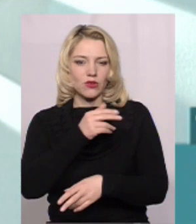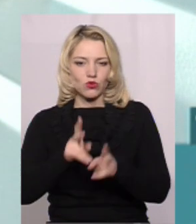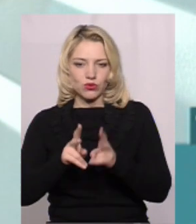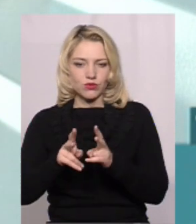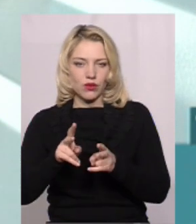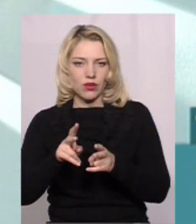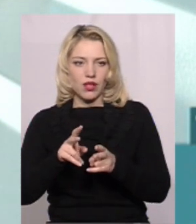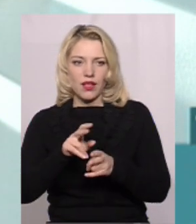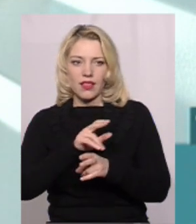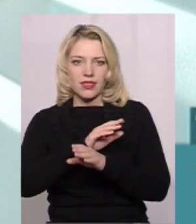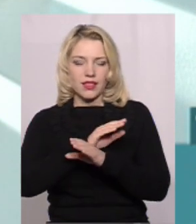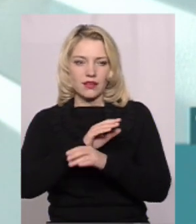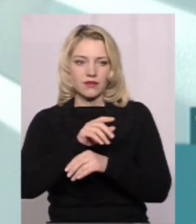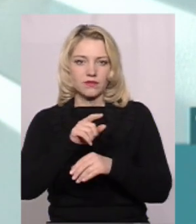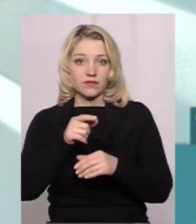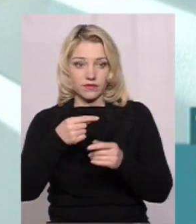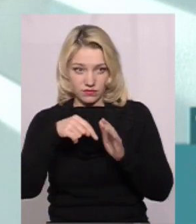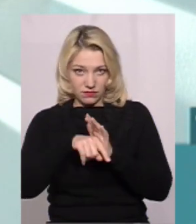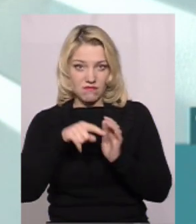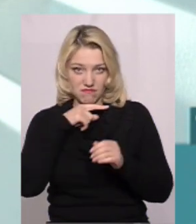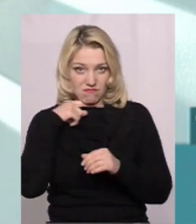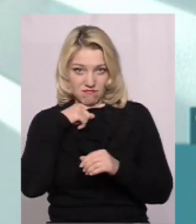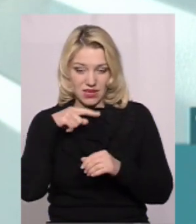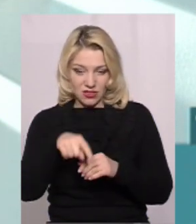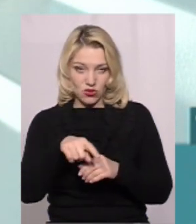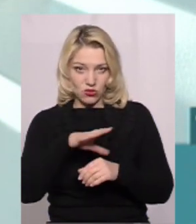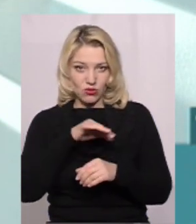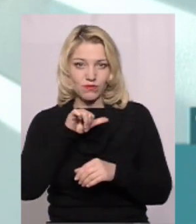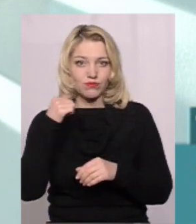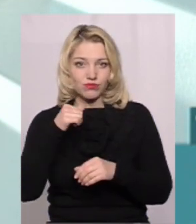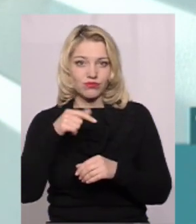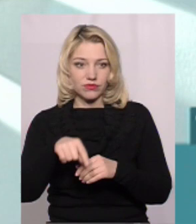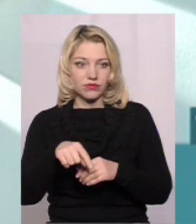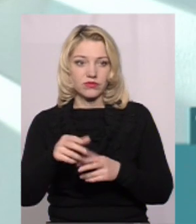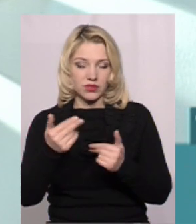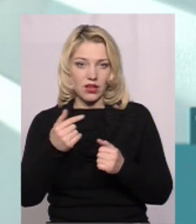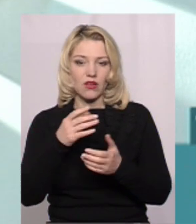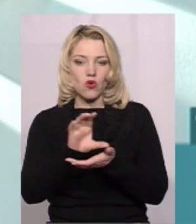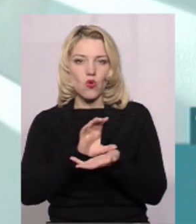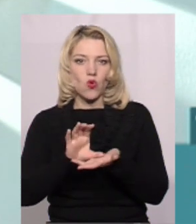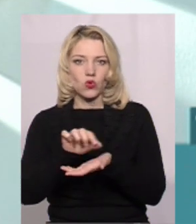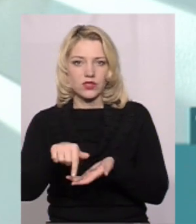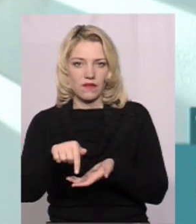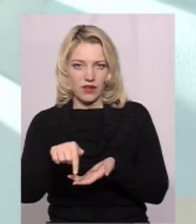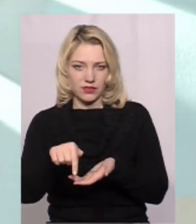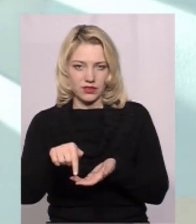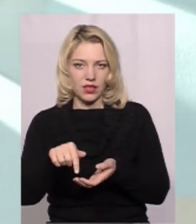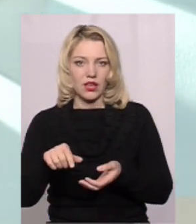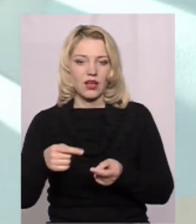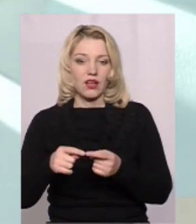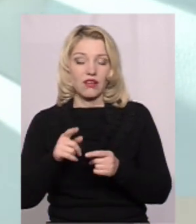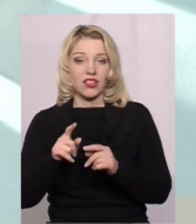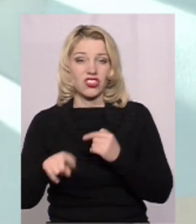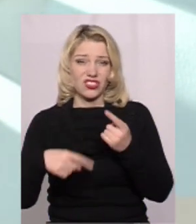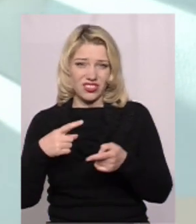а збудник залишався Так, так, з консервацією І через певний період, коли вони,